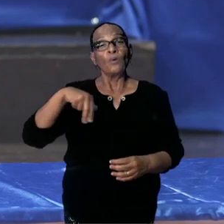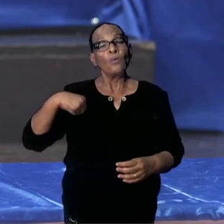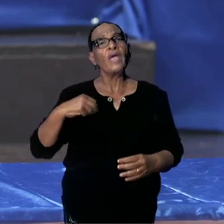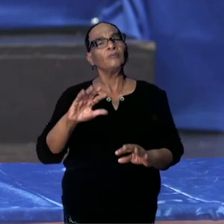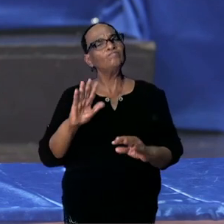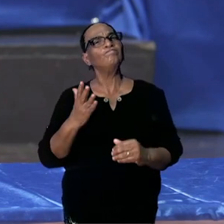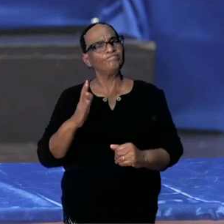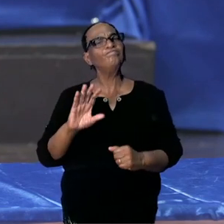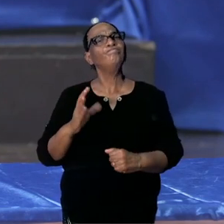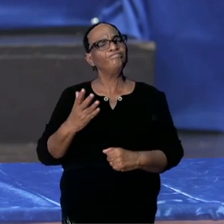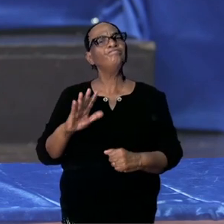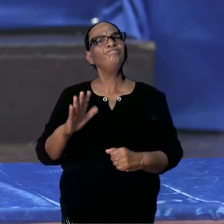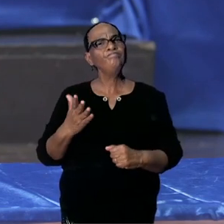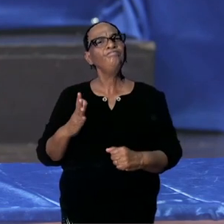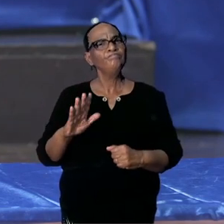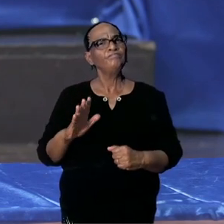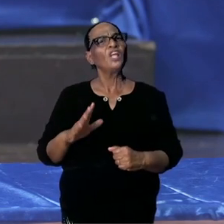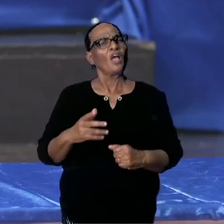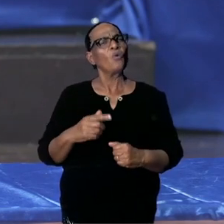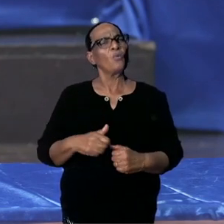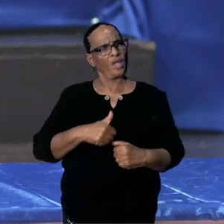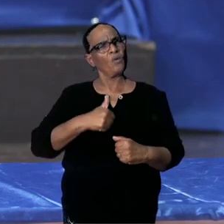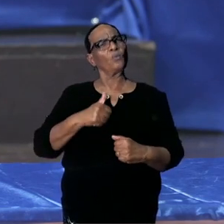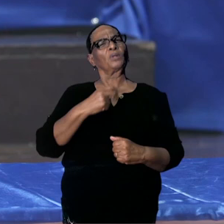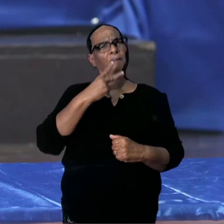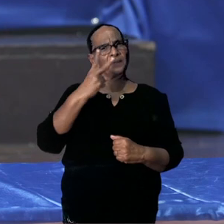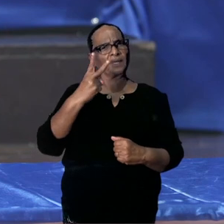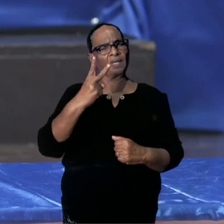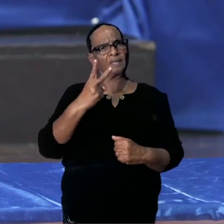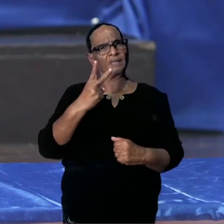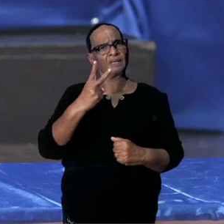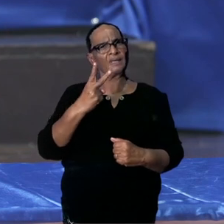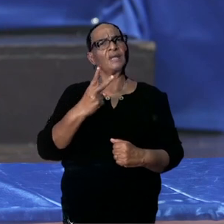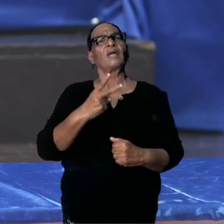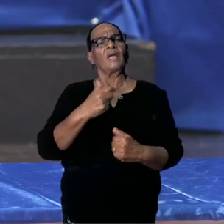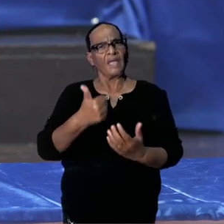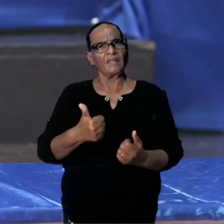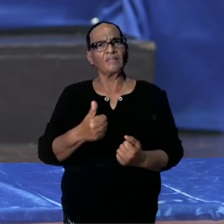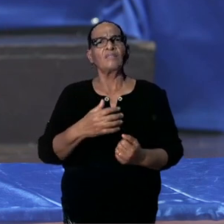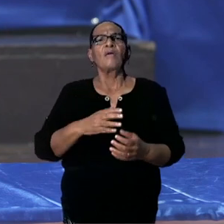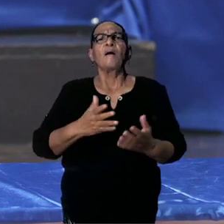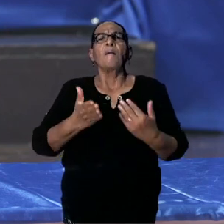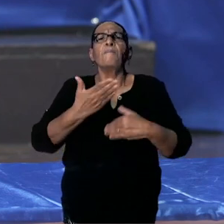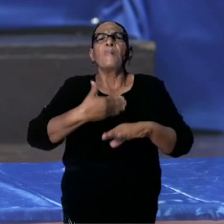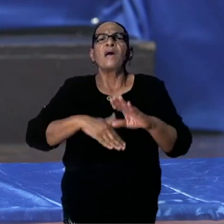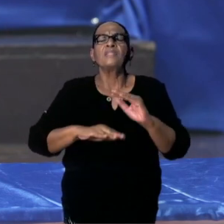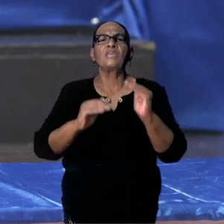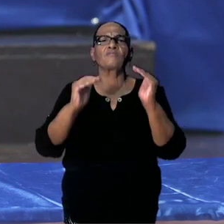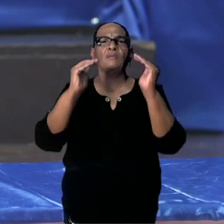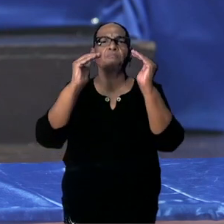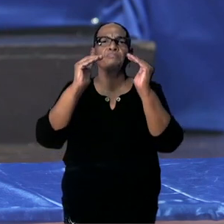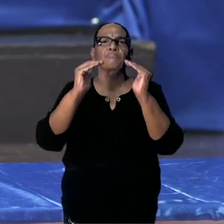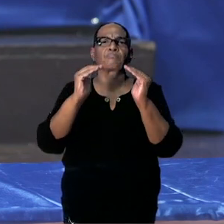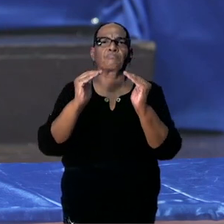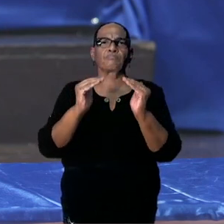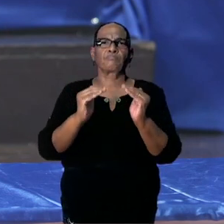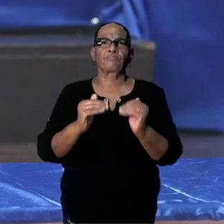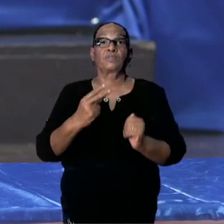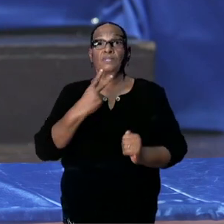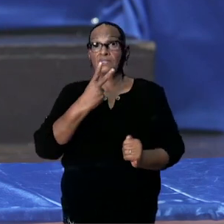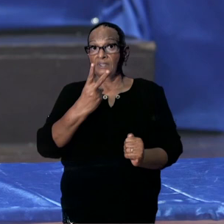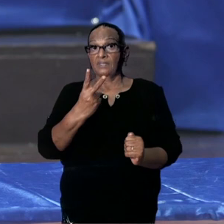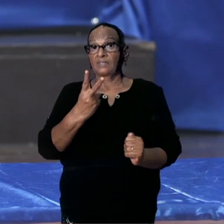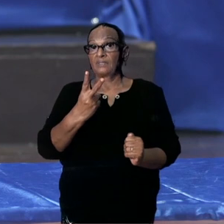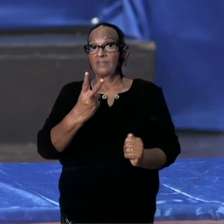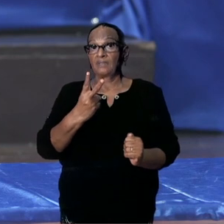ieder geval content zijn en tevreden zijn met de wezen van dalende trend. De trend die wij nu zien